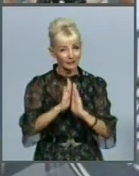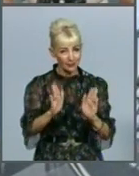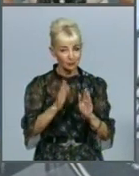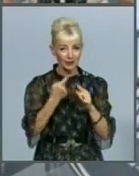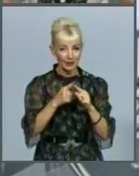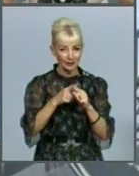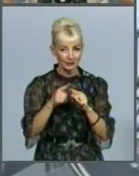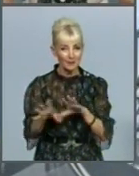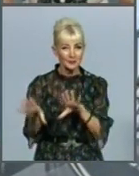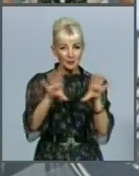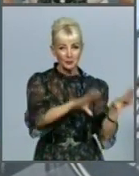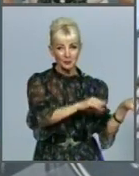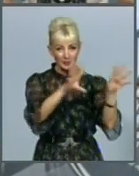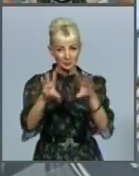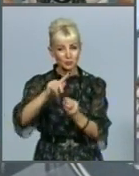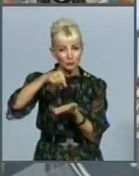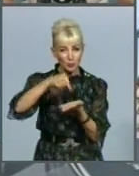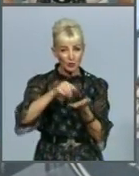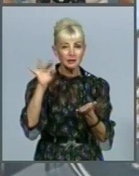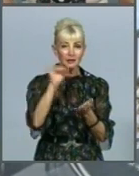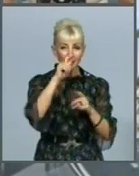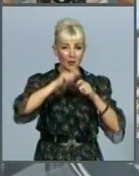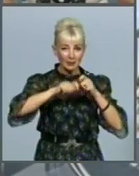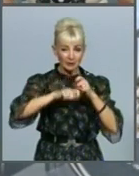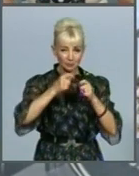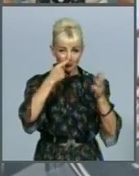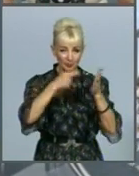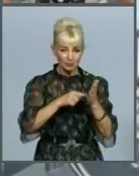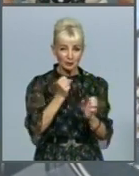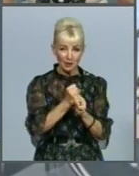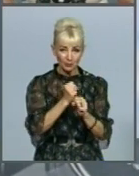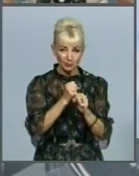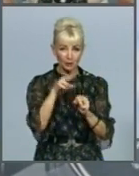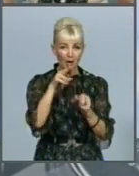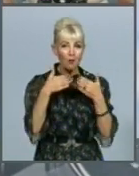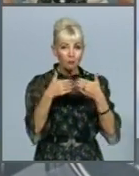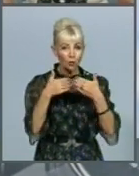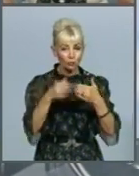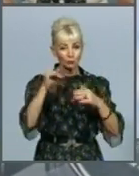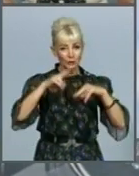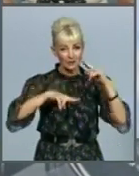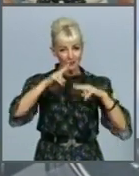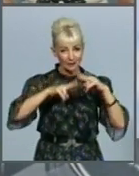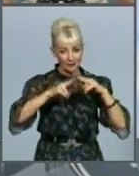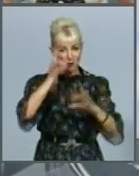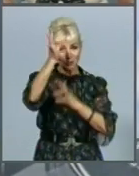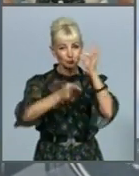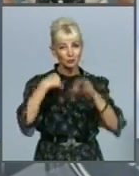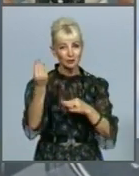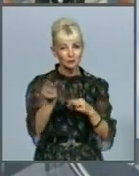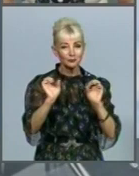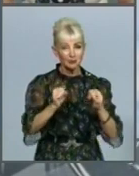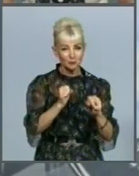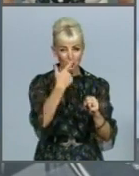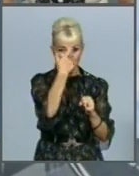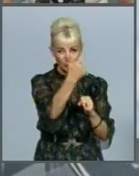зміщення на різних об'єктах інфраструктури. Під контроль потрапить робота портів та будівельників. Супутники дадуть змогу попереджувати